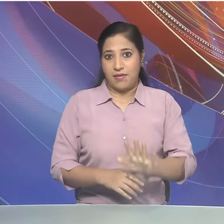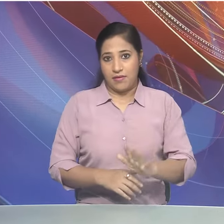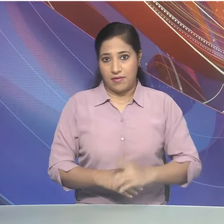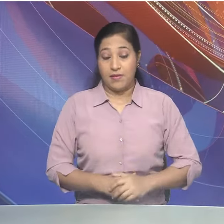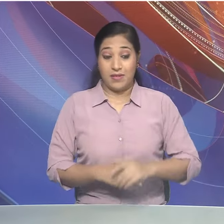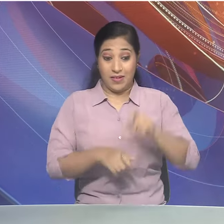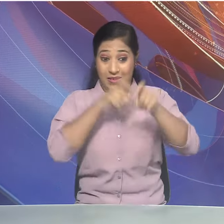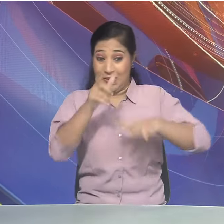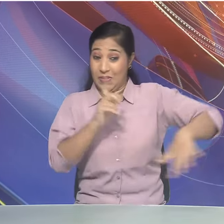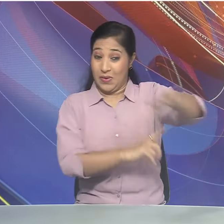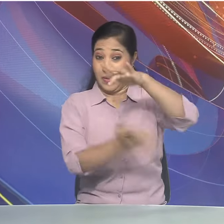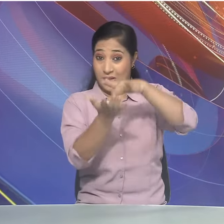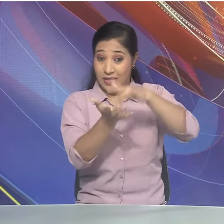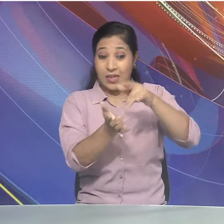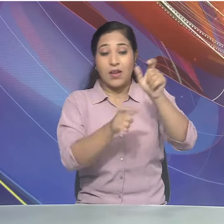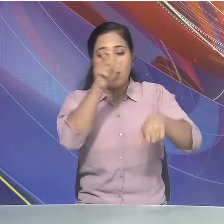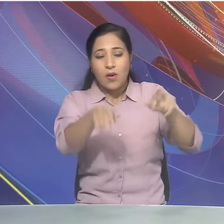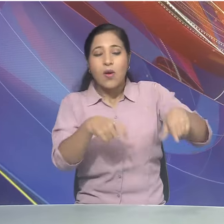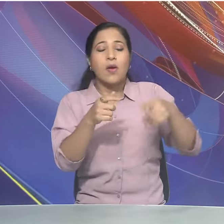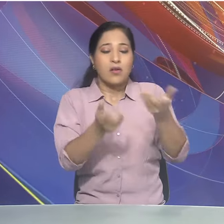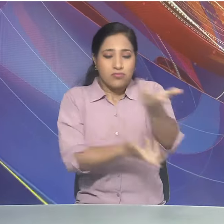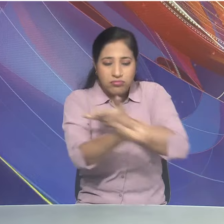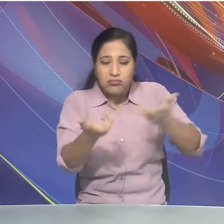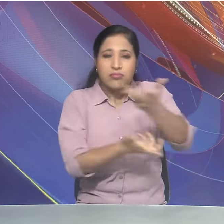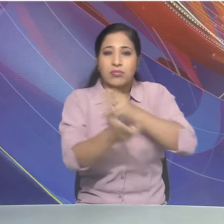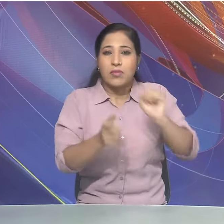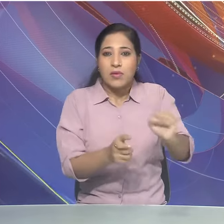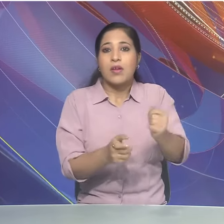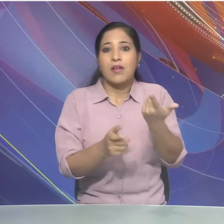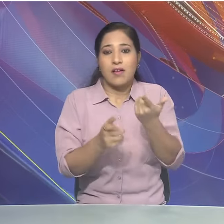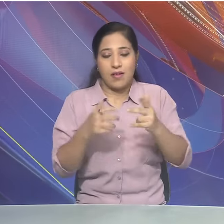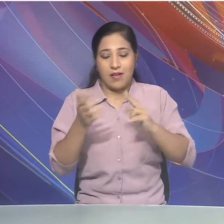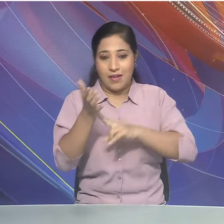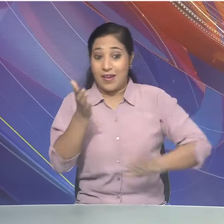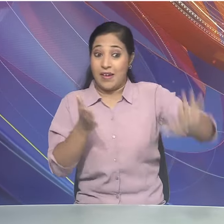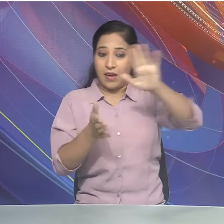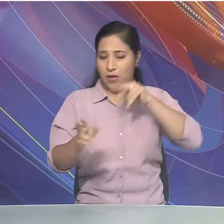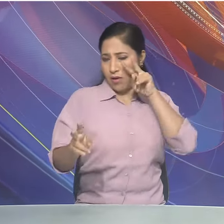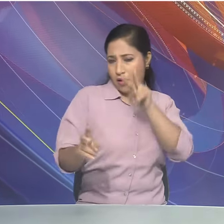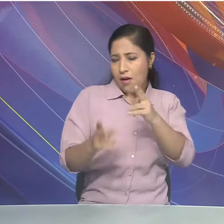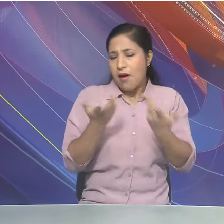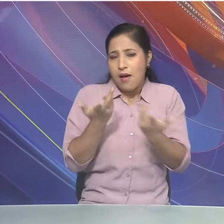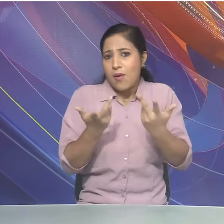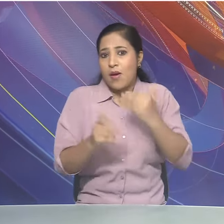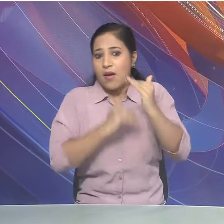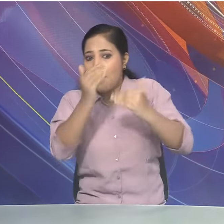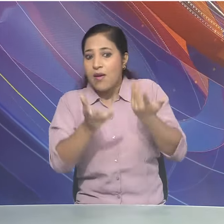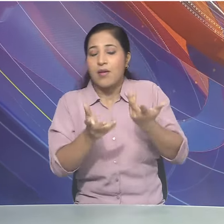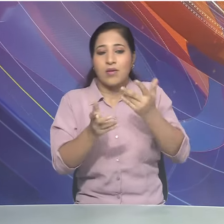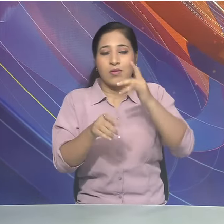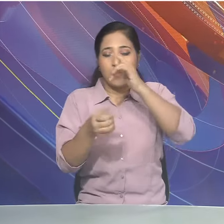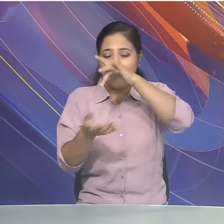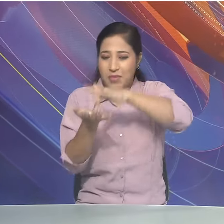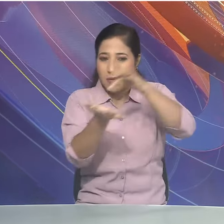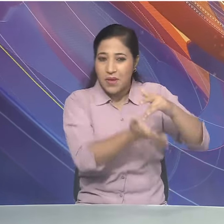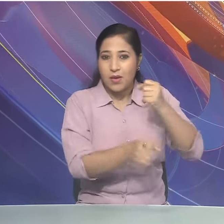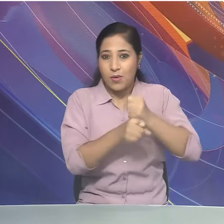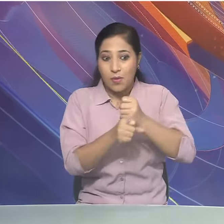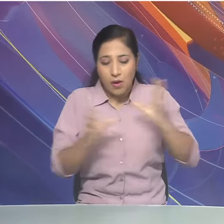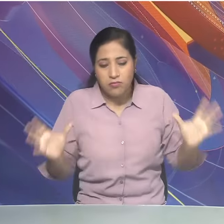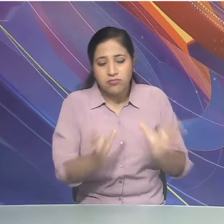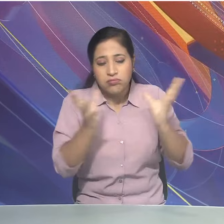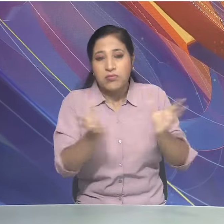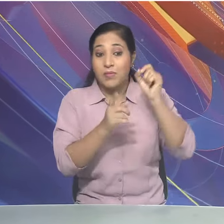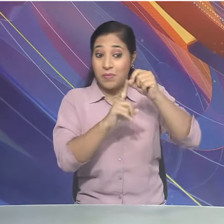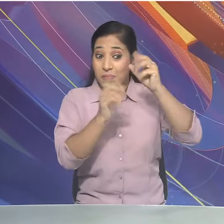राज्जी के नीती निर्माताओं के साथ मन्थन उन्हें राष्ट्रिय द्रिश्टिकोन उपलब्ध कराने और सहकारी संग्वाद को बढ़ावा देने